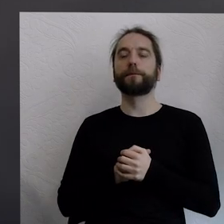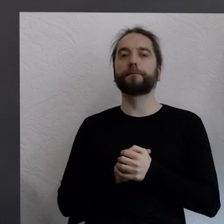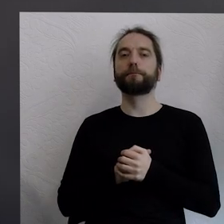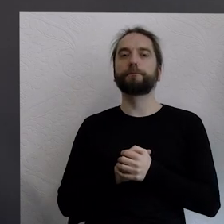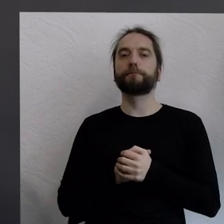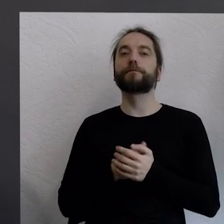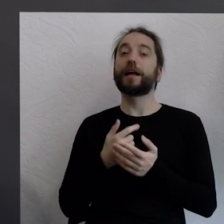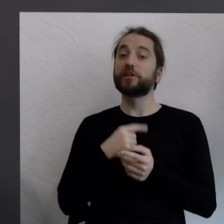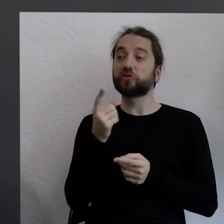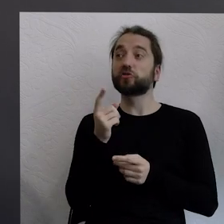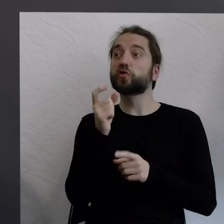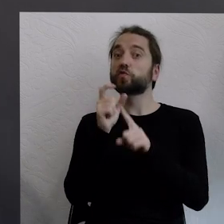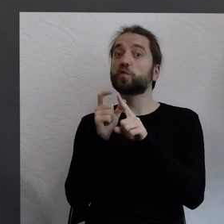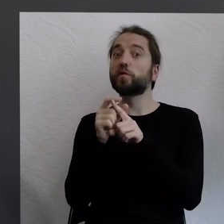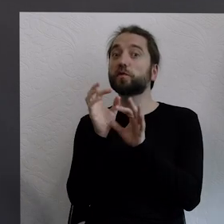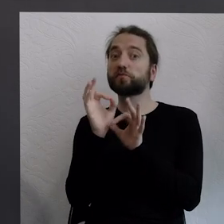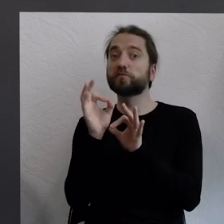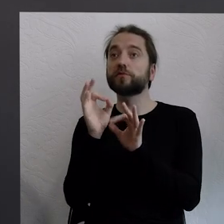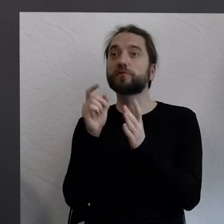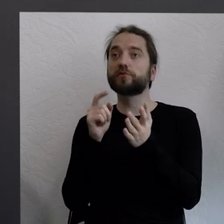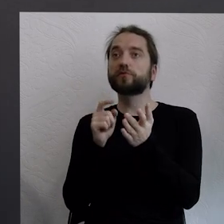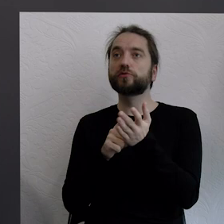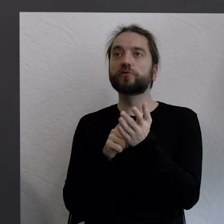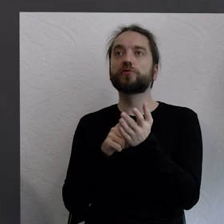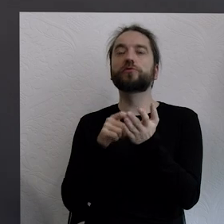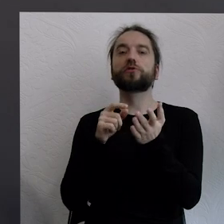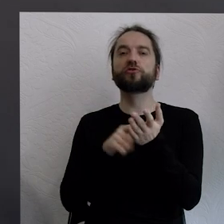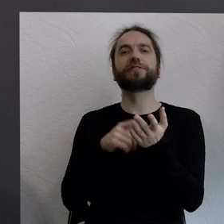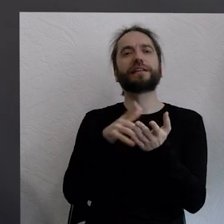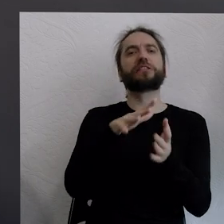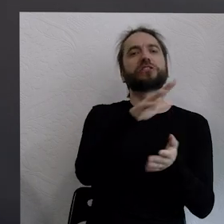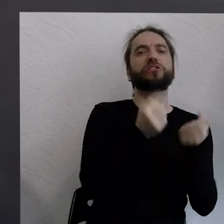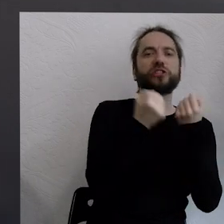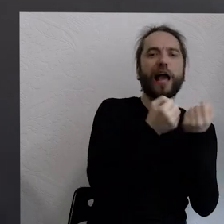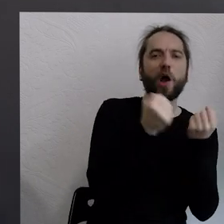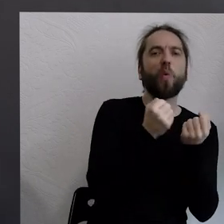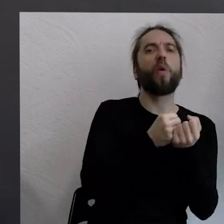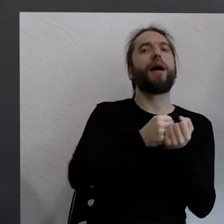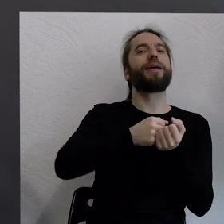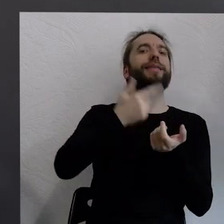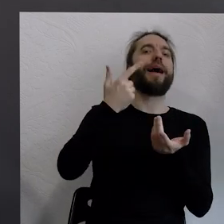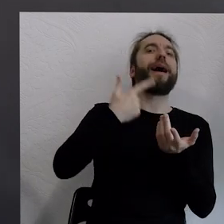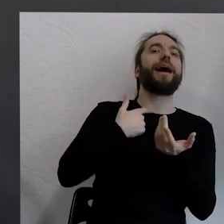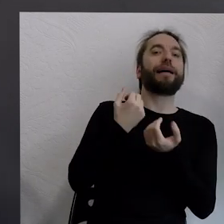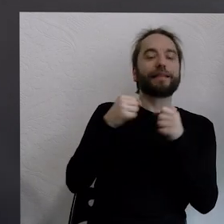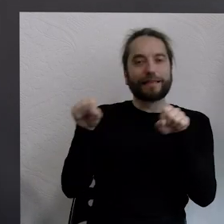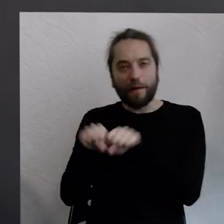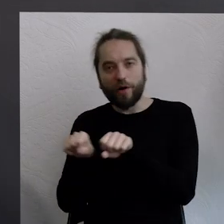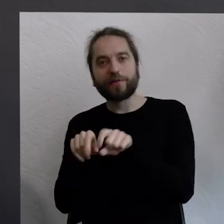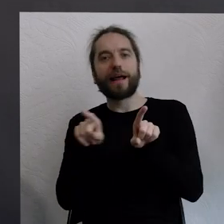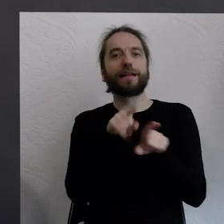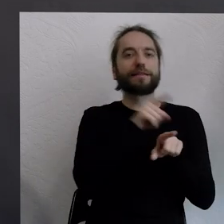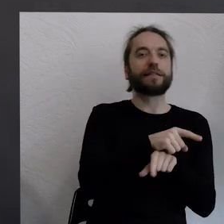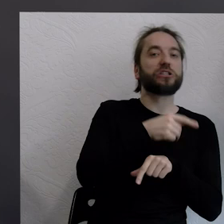to było trafne stwierdzenie, że te ruchy, no powiedzmy narodowo-socjalistyczne, inaczej mówiąc, mają tą spójną treść, łatwy przekaz.